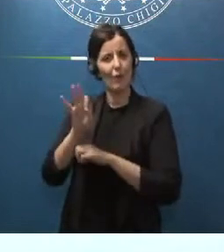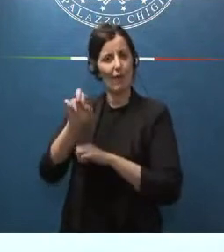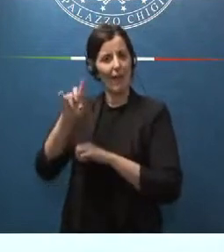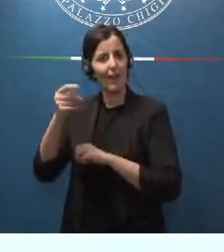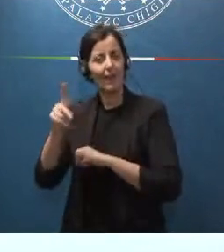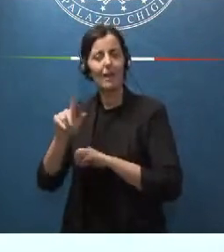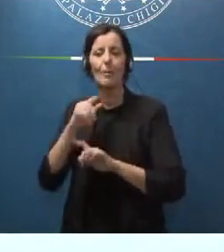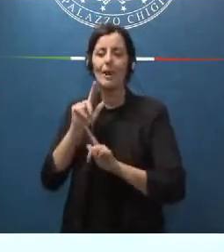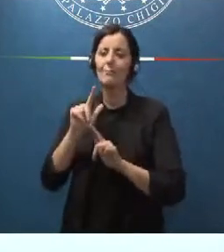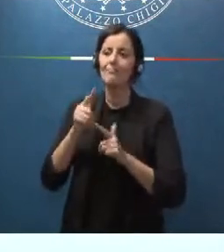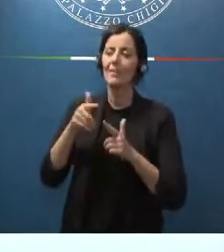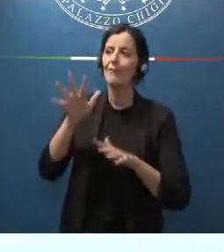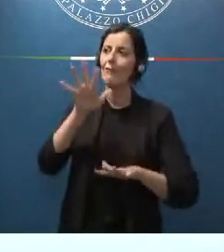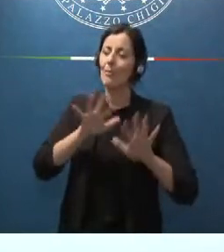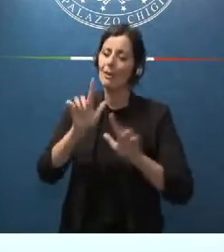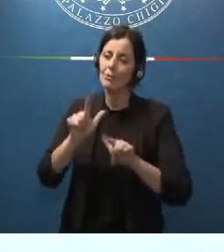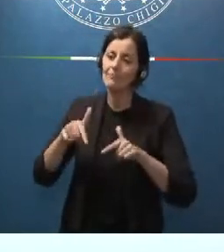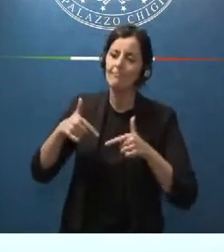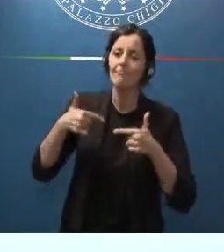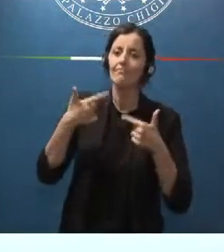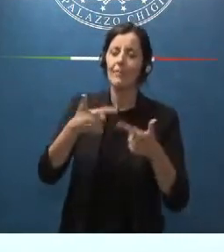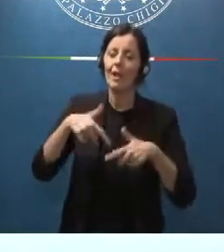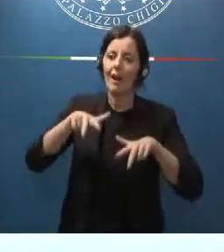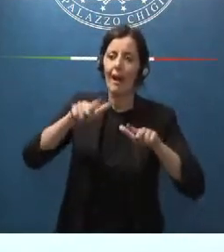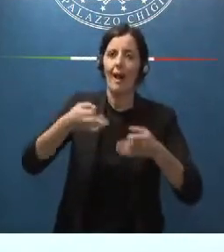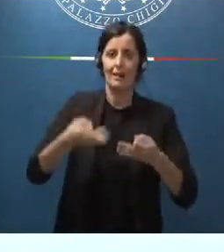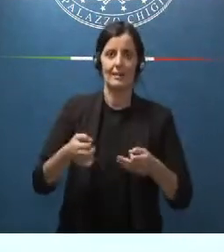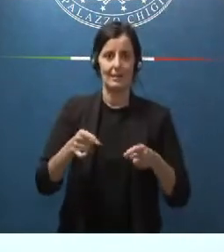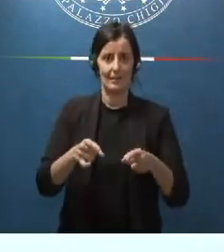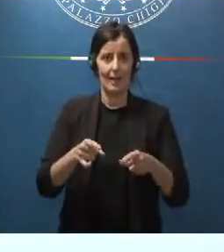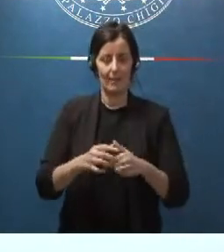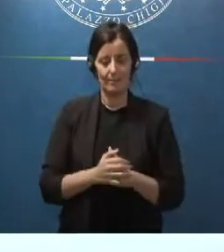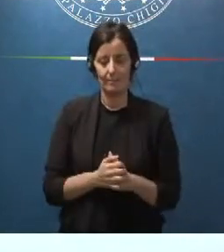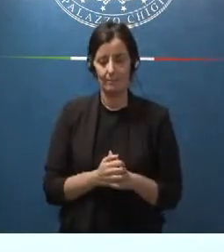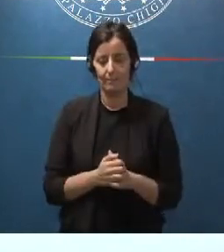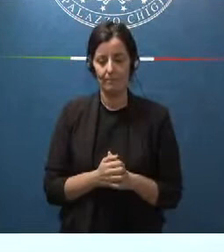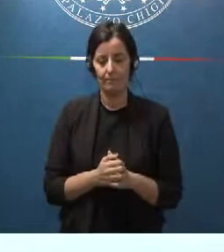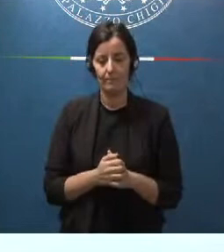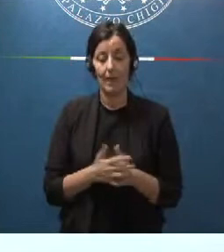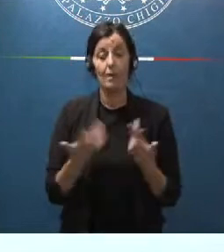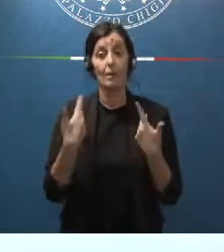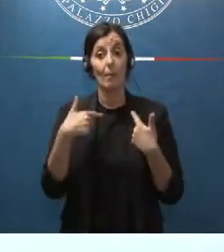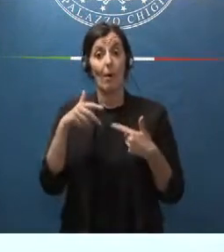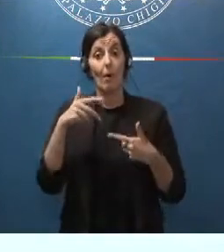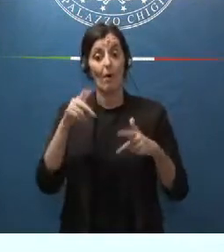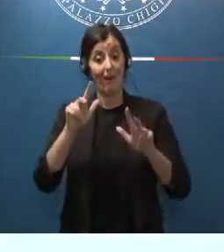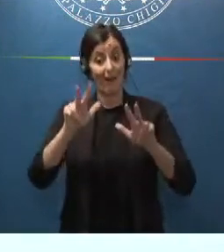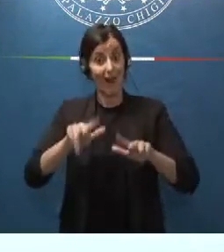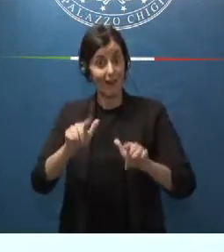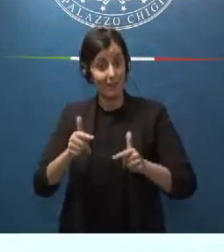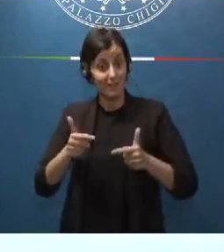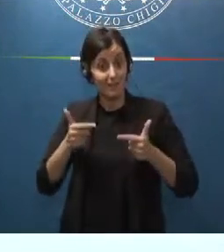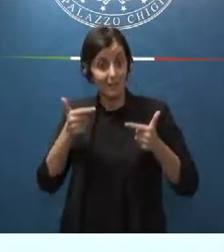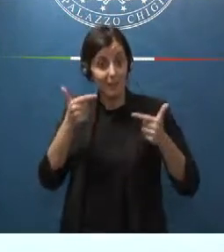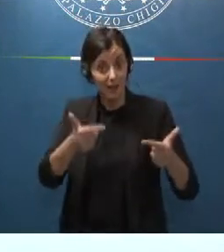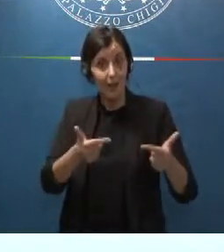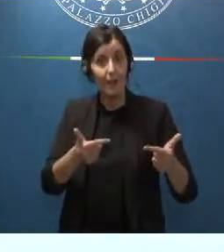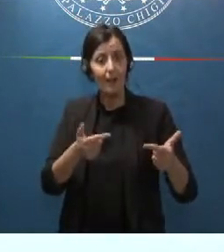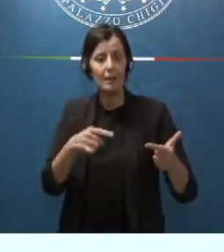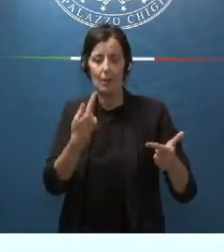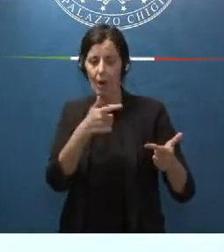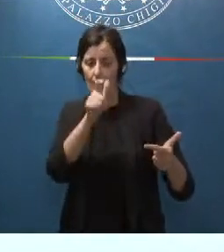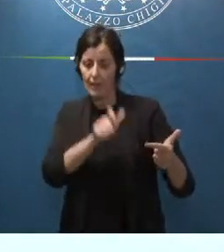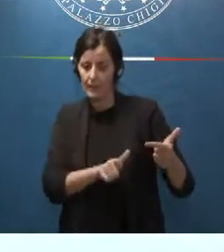garanzia di informazione, cioè la garanzia che una volta che viene emessa nei confronti di un